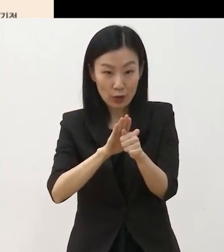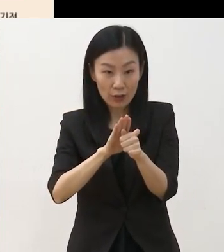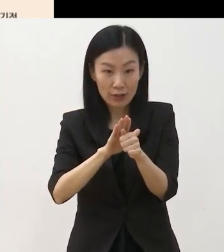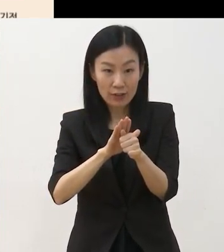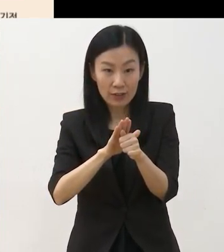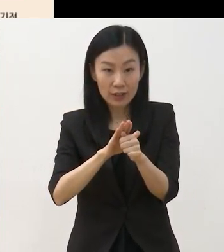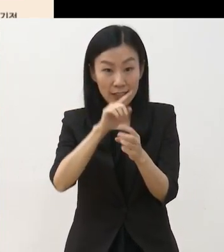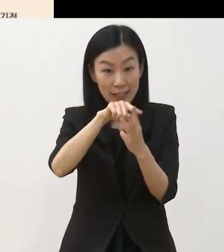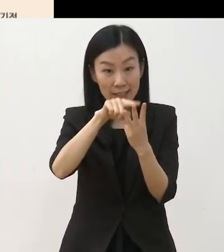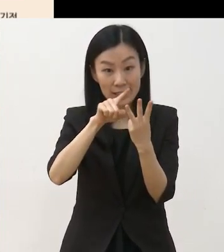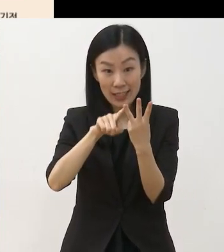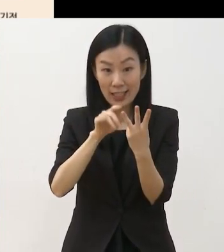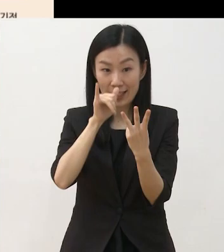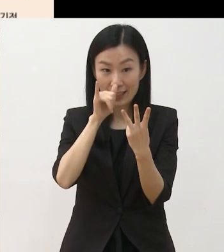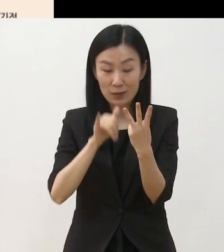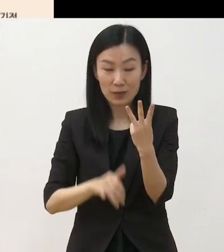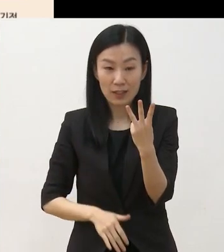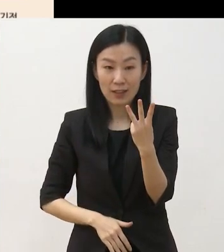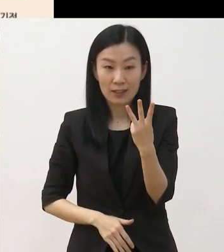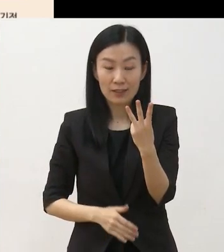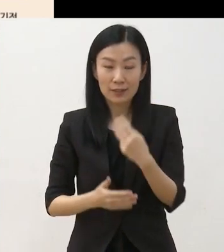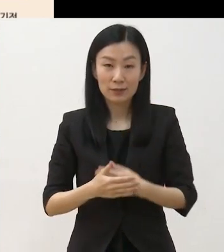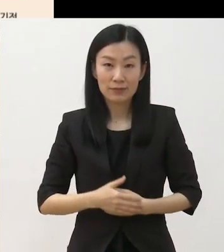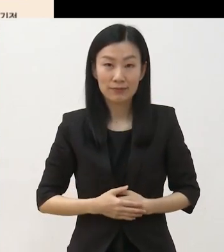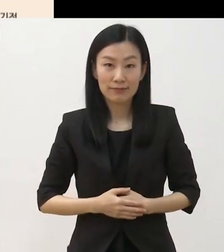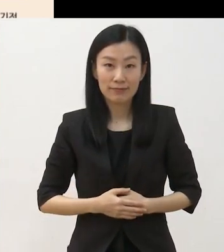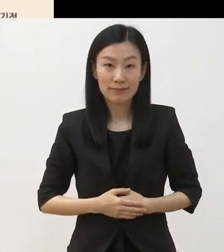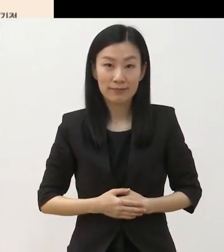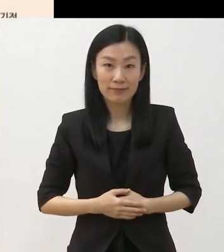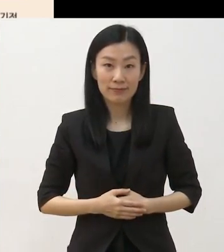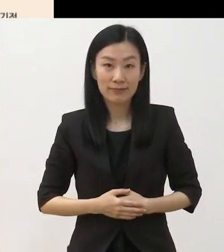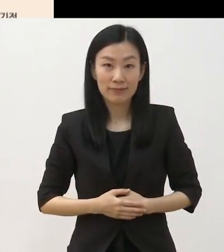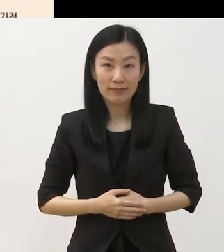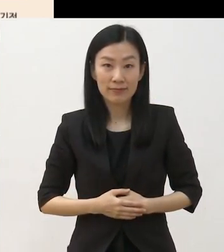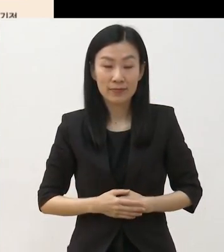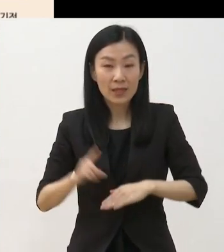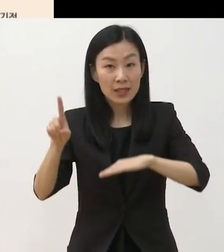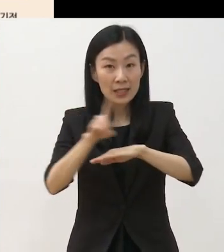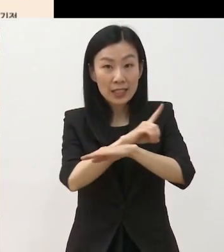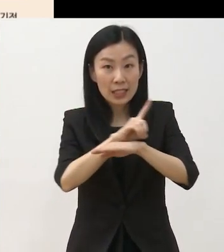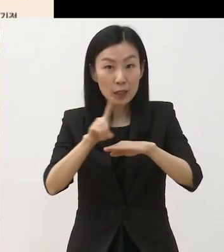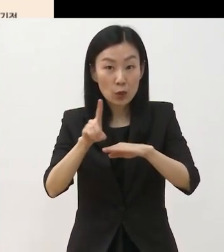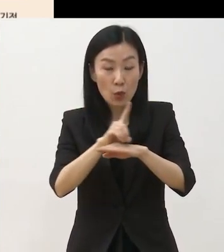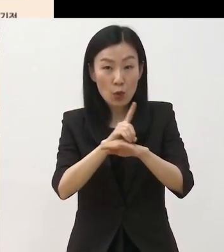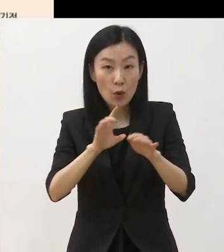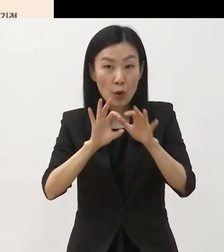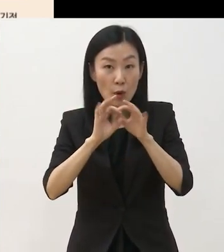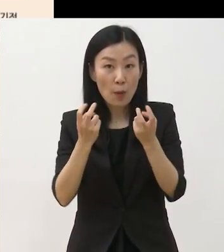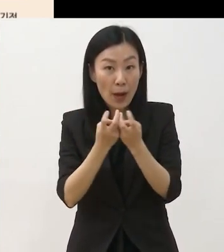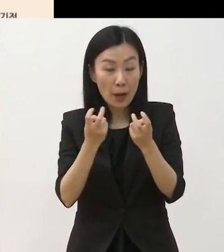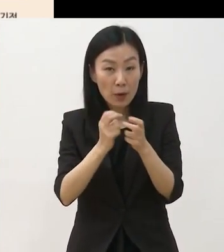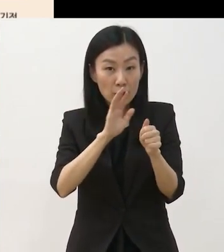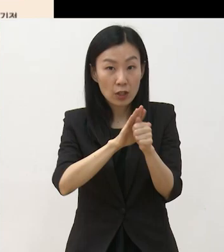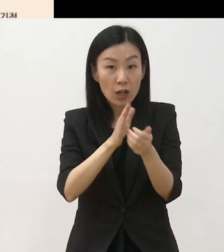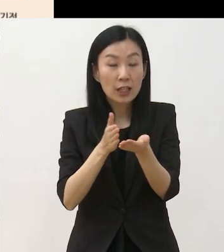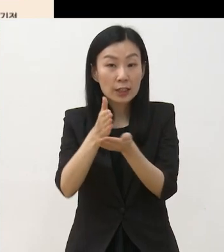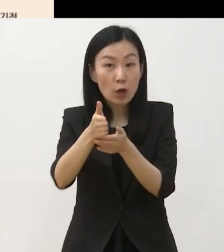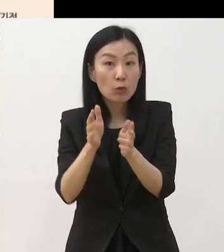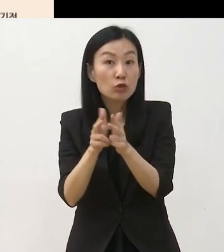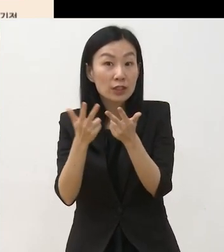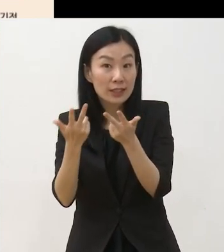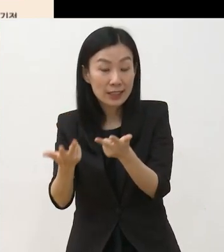3개의 유형이 있습니다 기존 디지털 매체 지원과 전문지의 발간 지원을